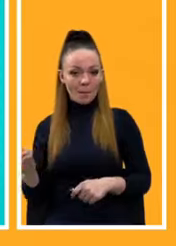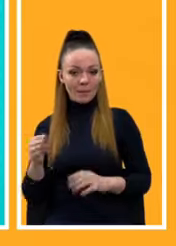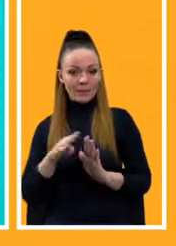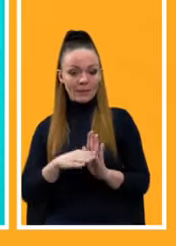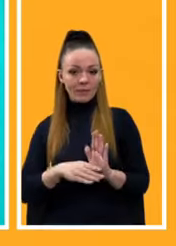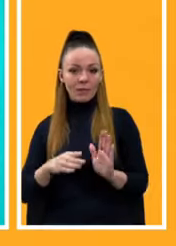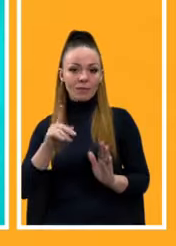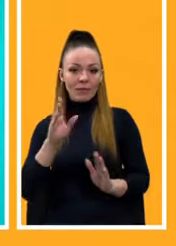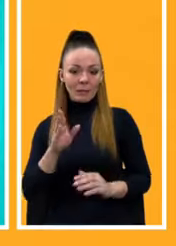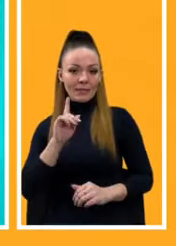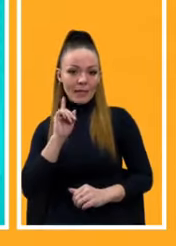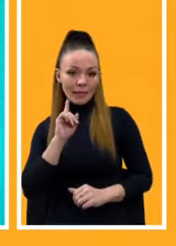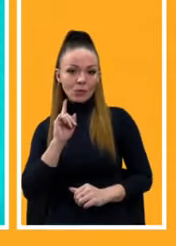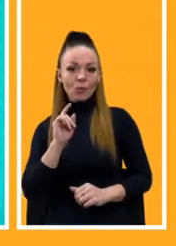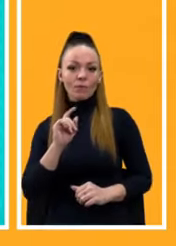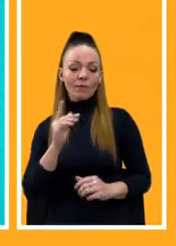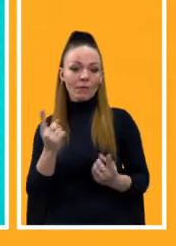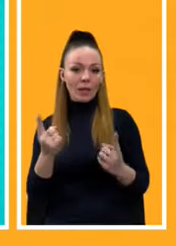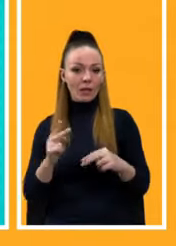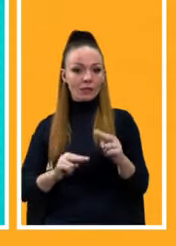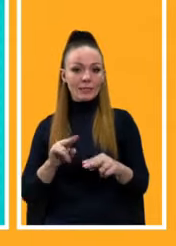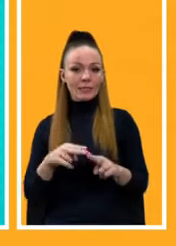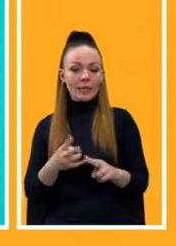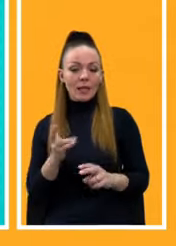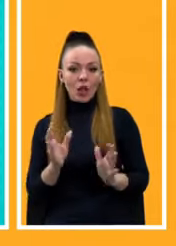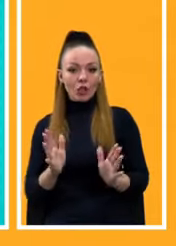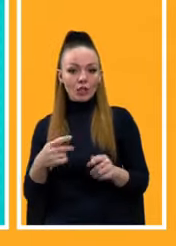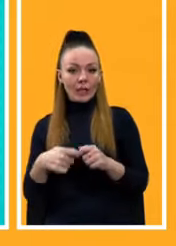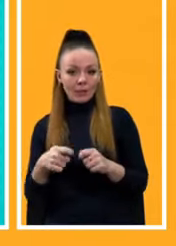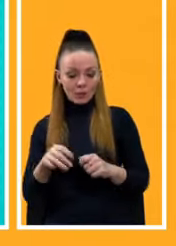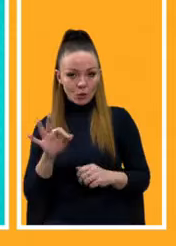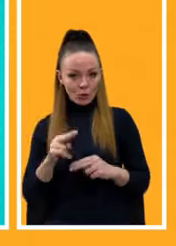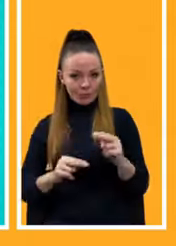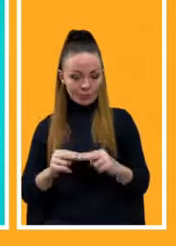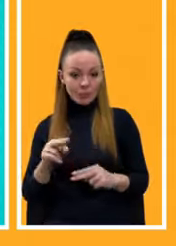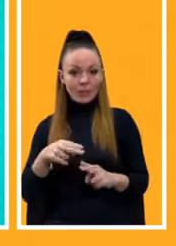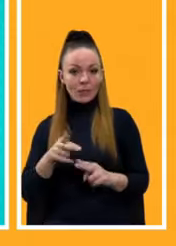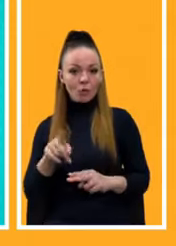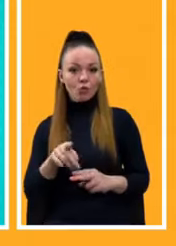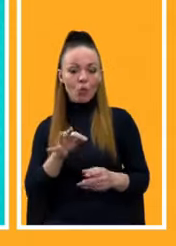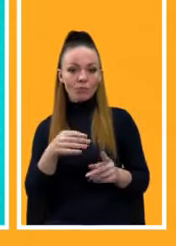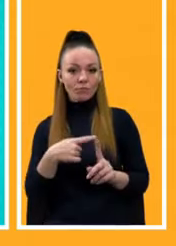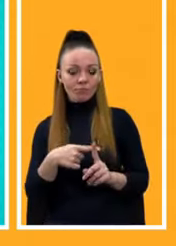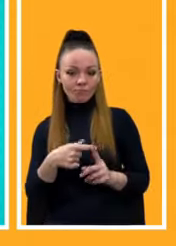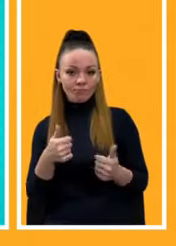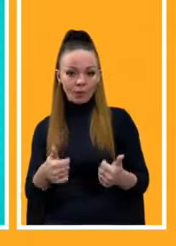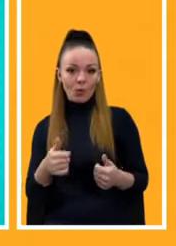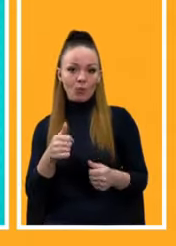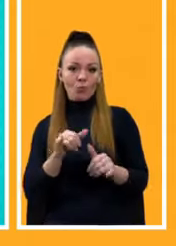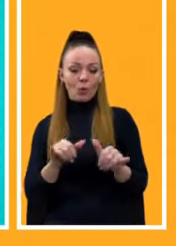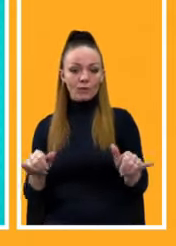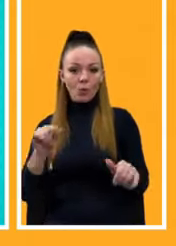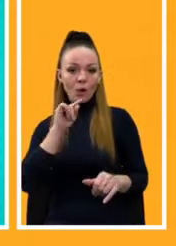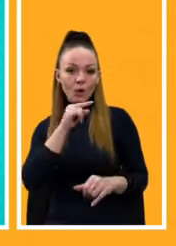будівництво» – це не лише про інвестиції в інфраструктуру, це також про добробут людей, про розвиток економіки, про